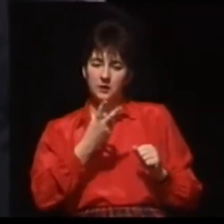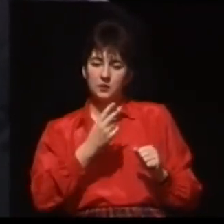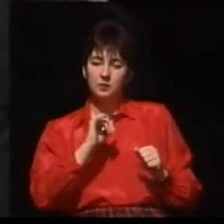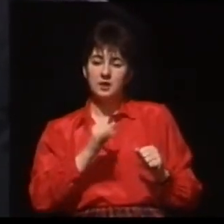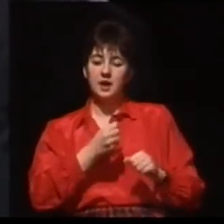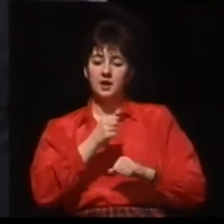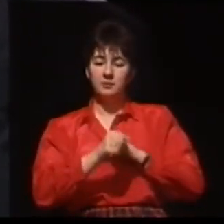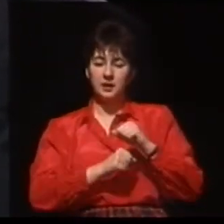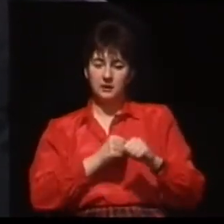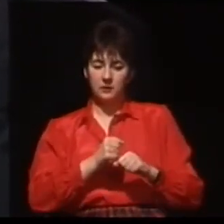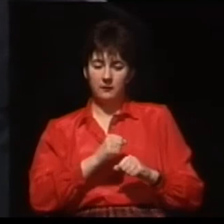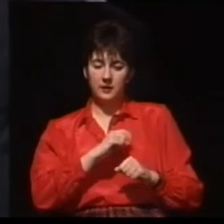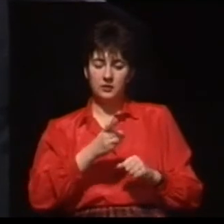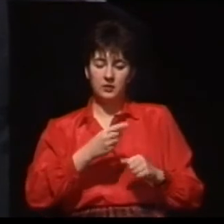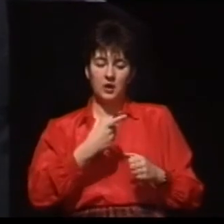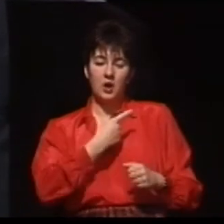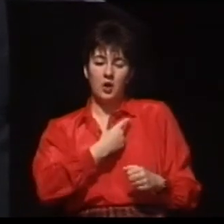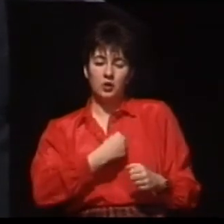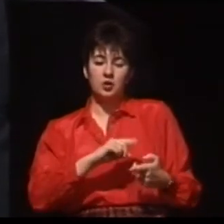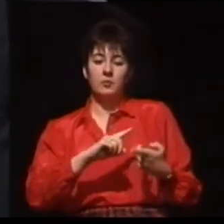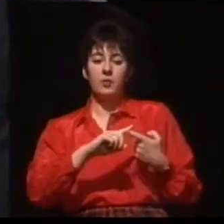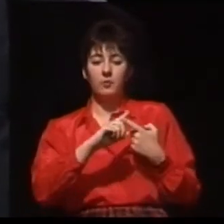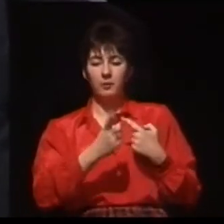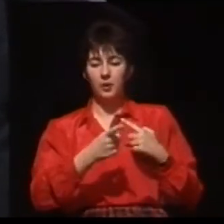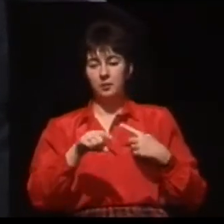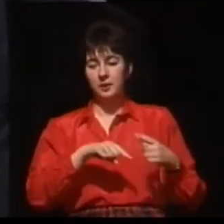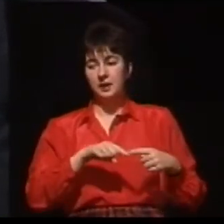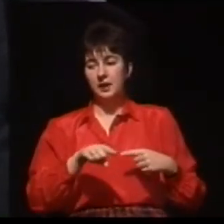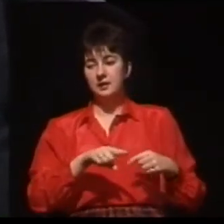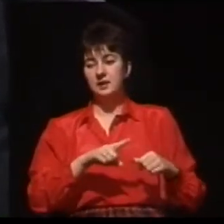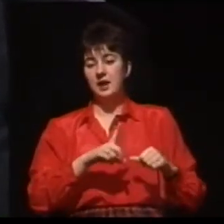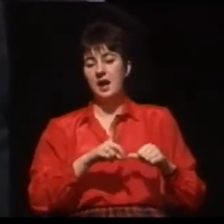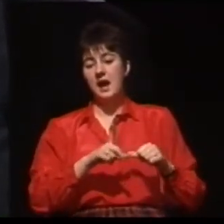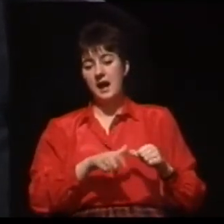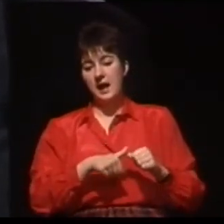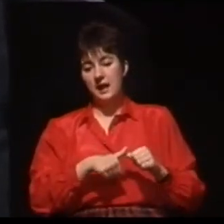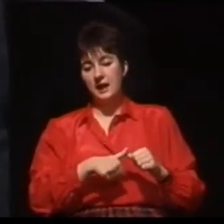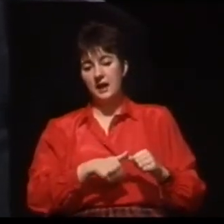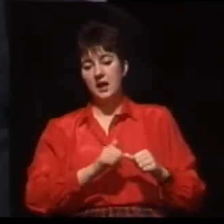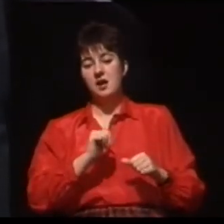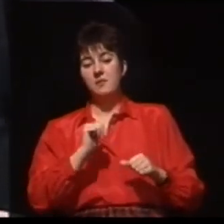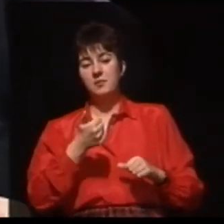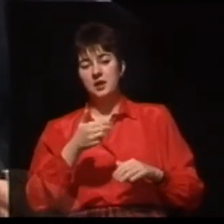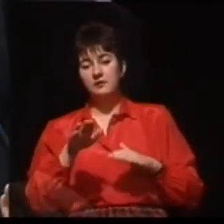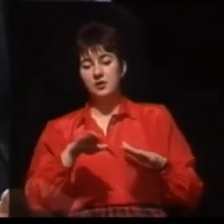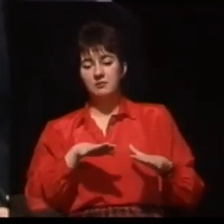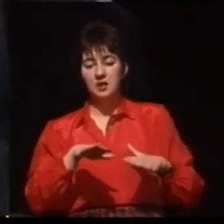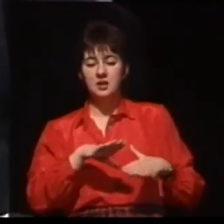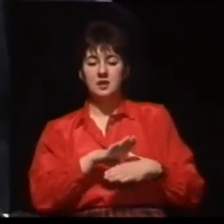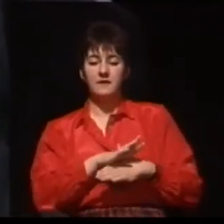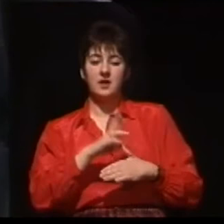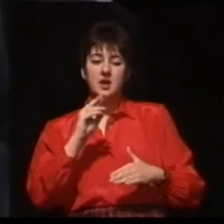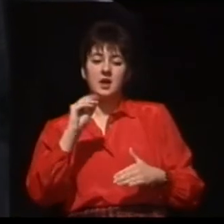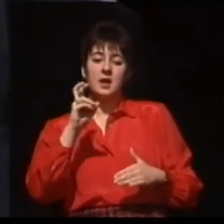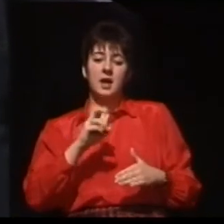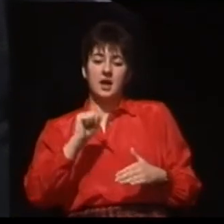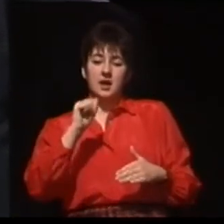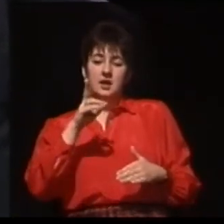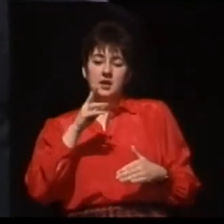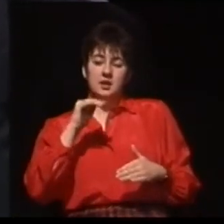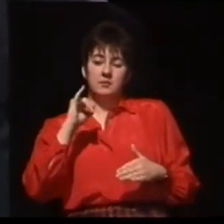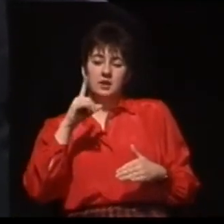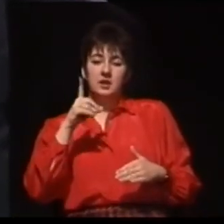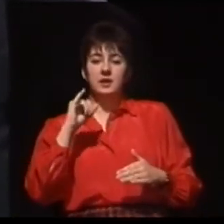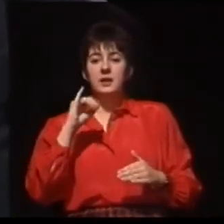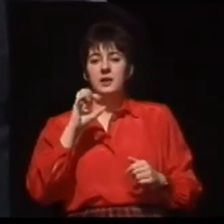są włączeni w program rehabilitacji. Możemy to porównać z tym, że podczas tych zajęć